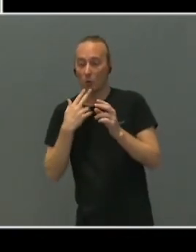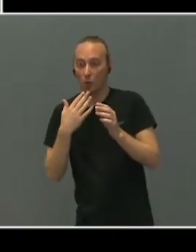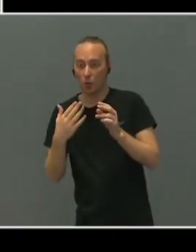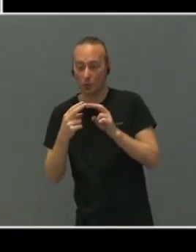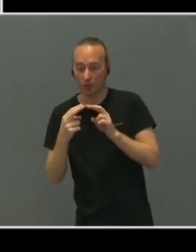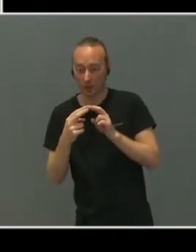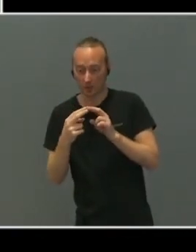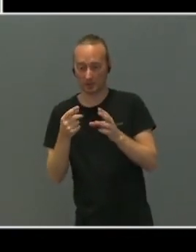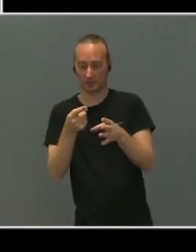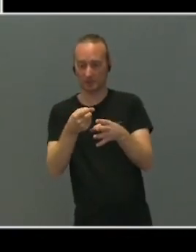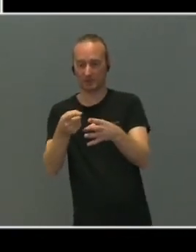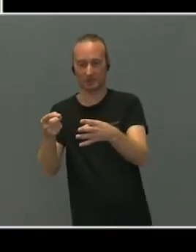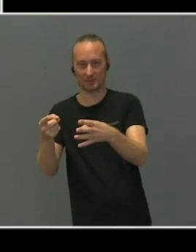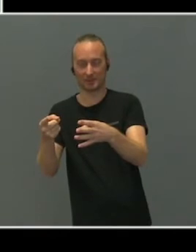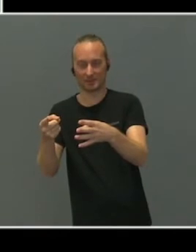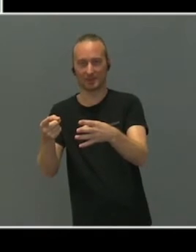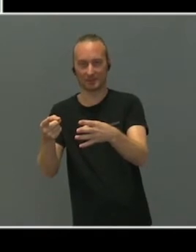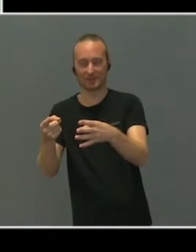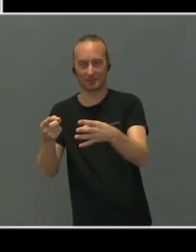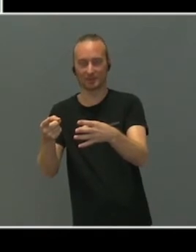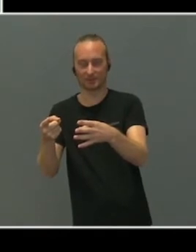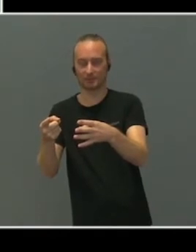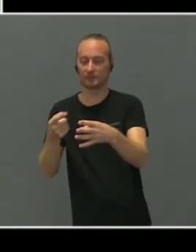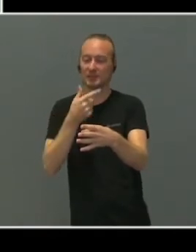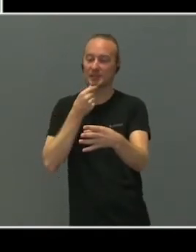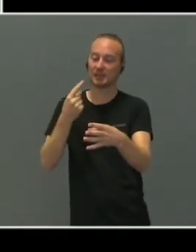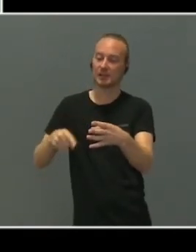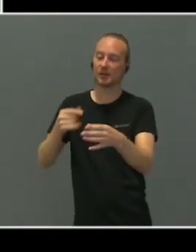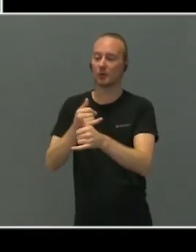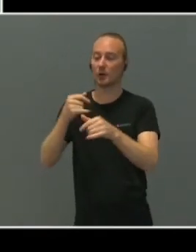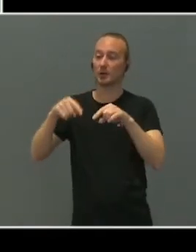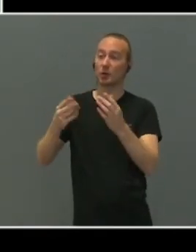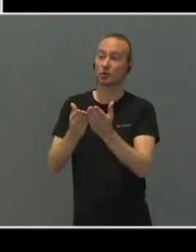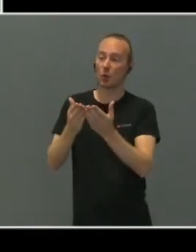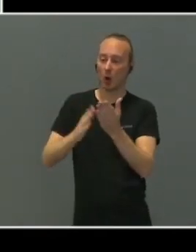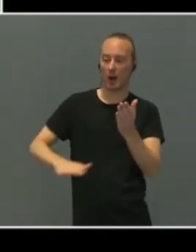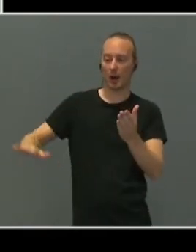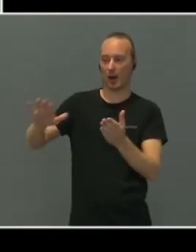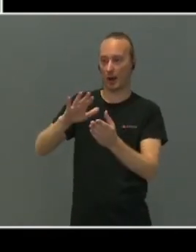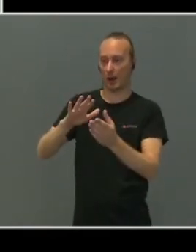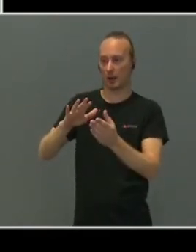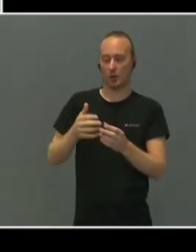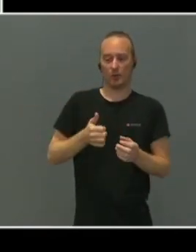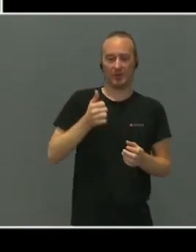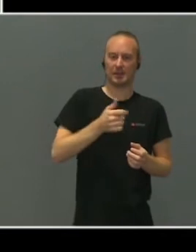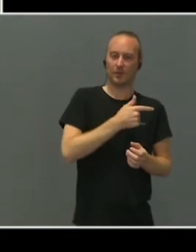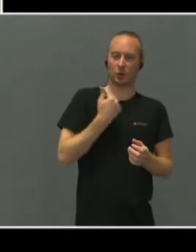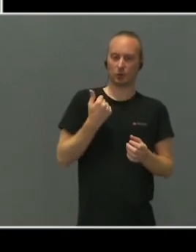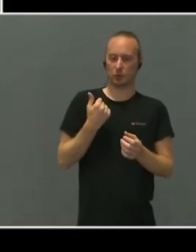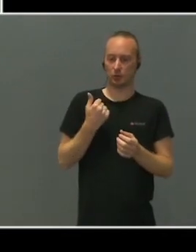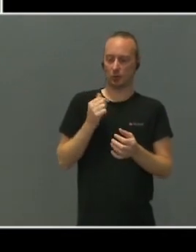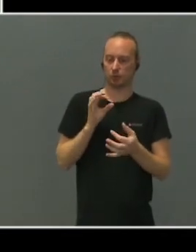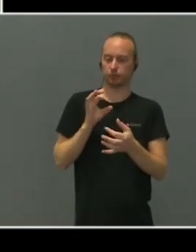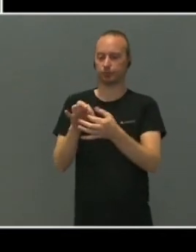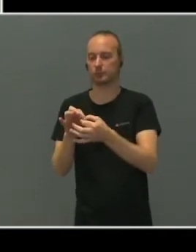kjenner godt skolen i dag, er svært viktig for oss. Det er jo